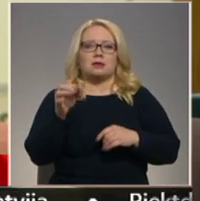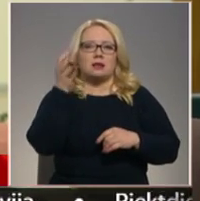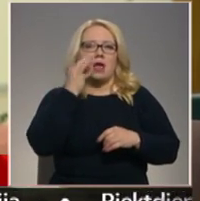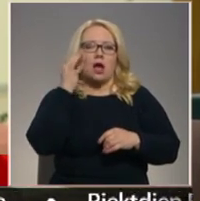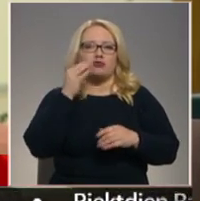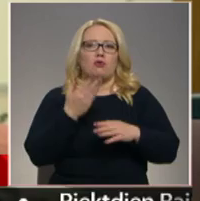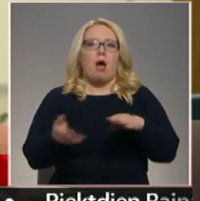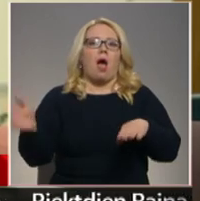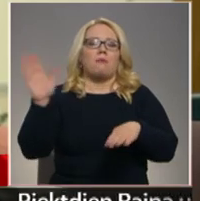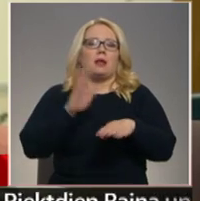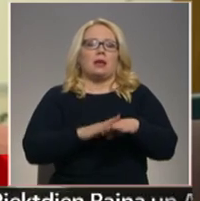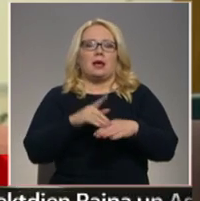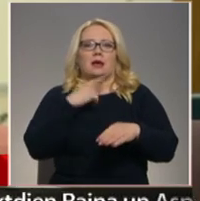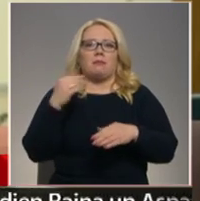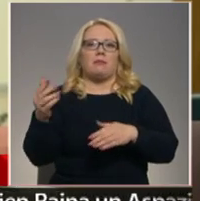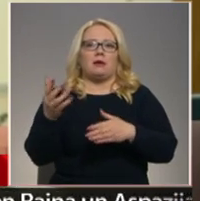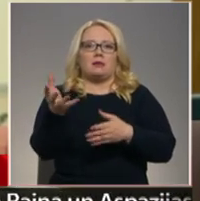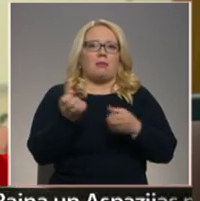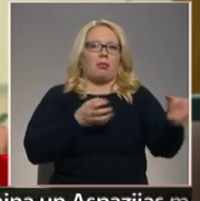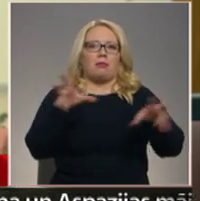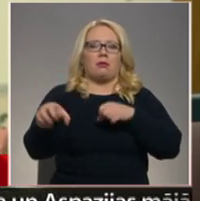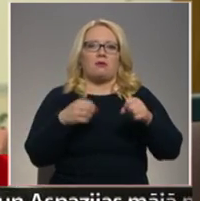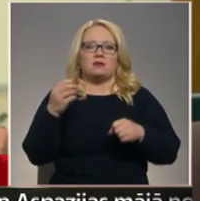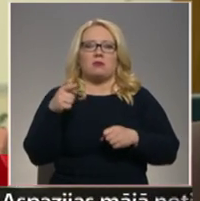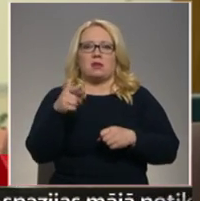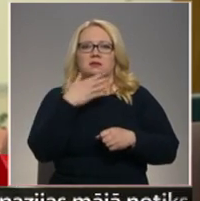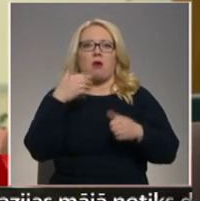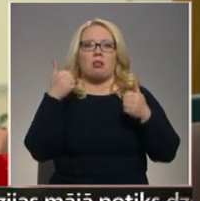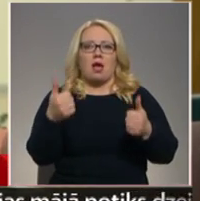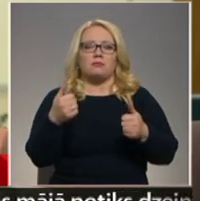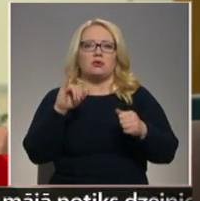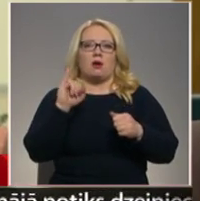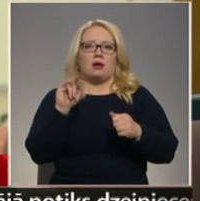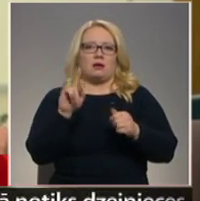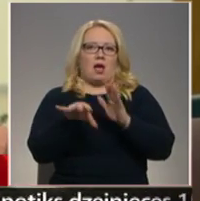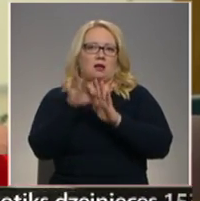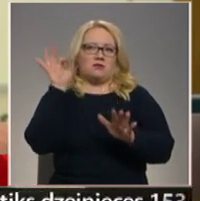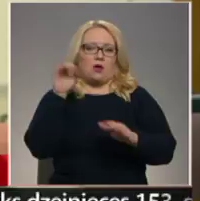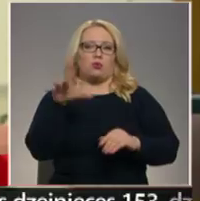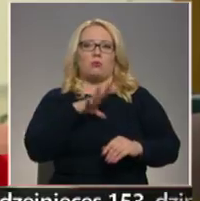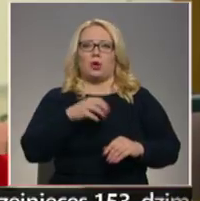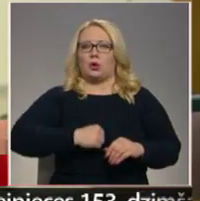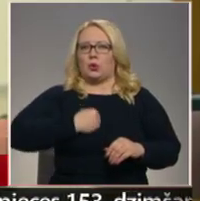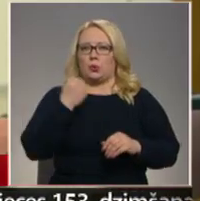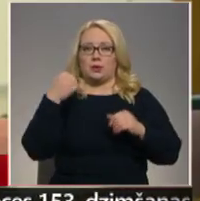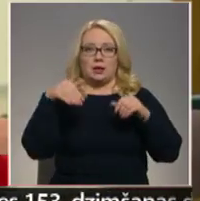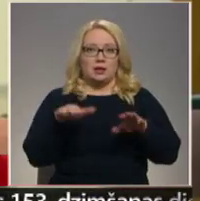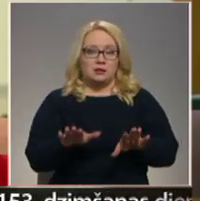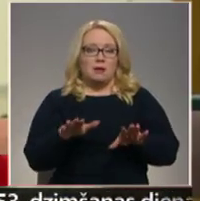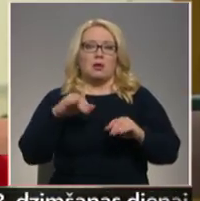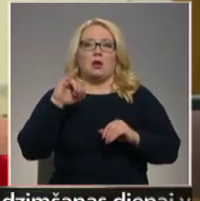apstākļos, krib krēma no visām un arī tas nav labs, jo ir jāizvēlas. Un to bija grūti izdarīt. Tas ir aizē